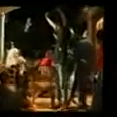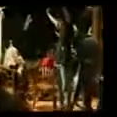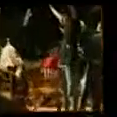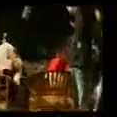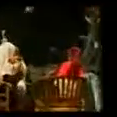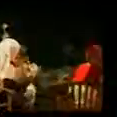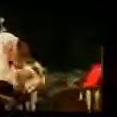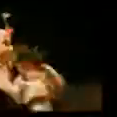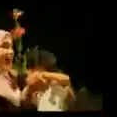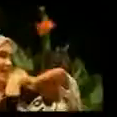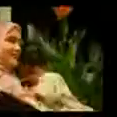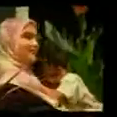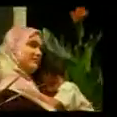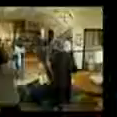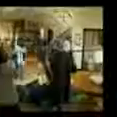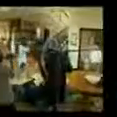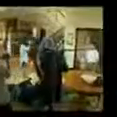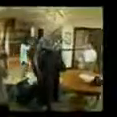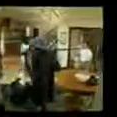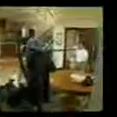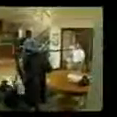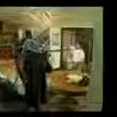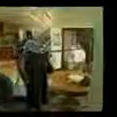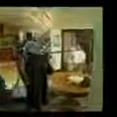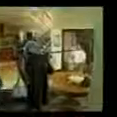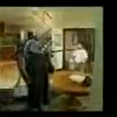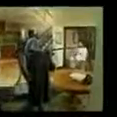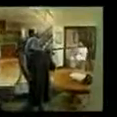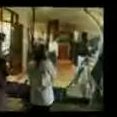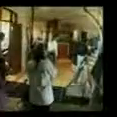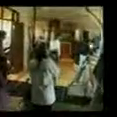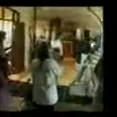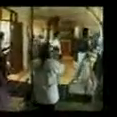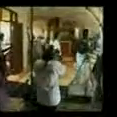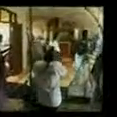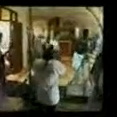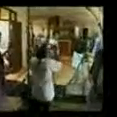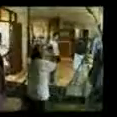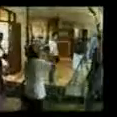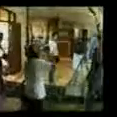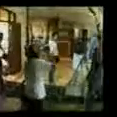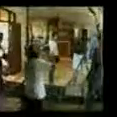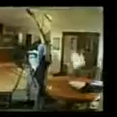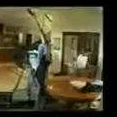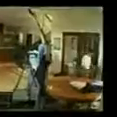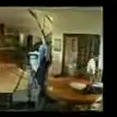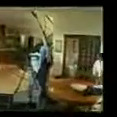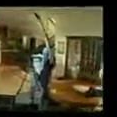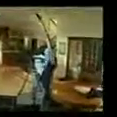Terima kasih telah menonton!